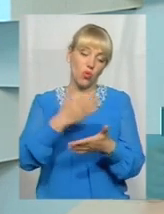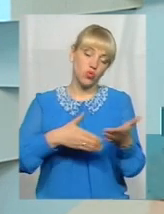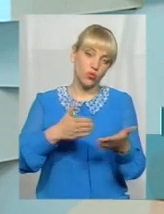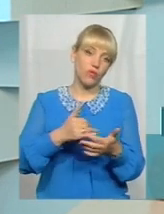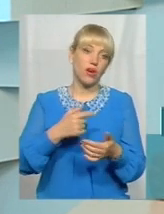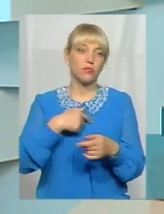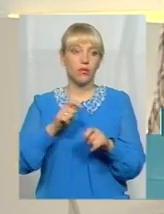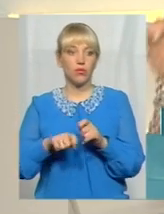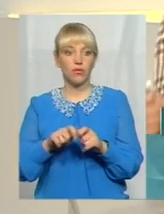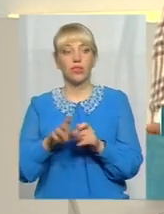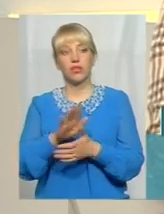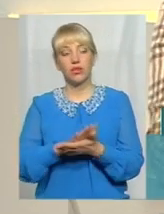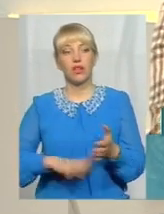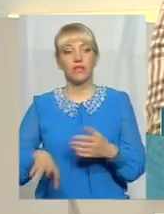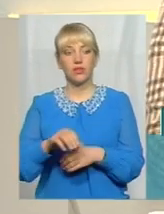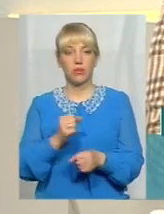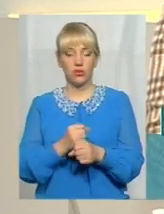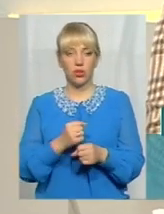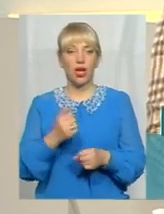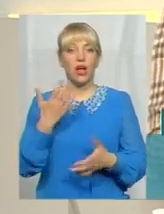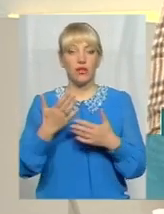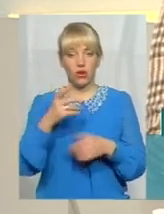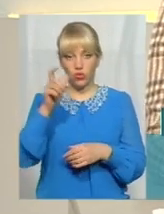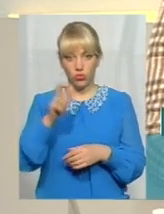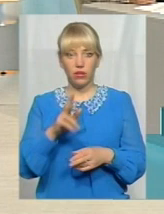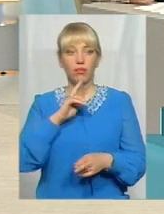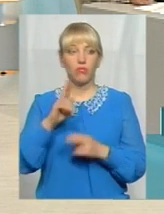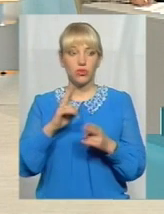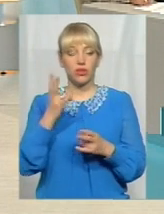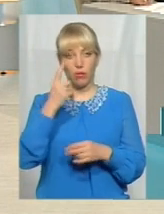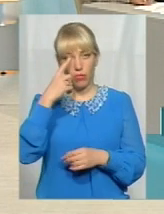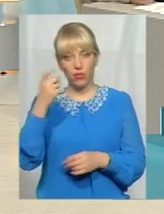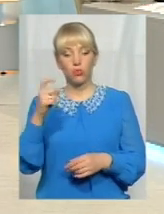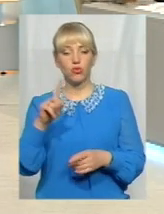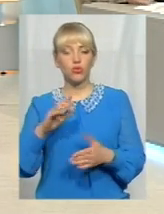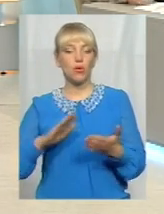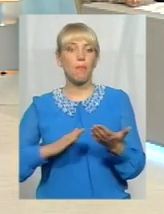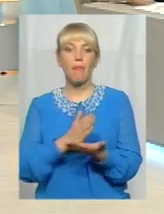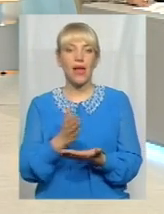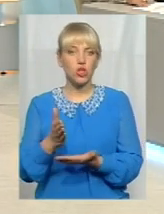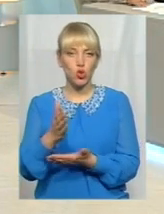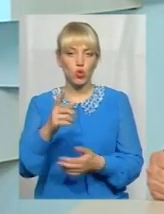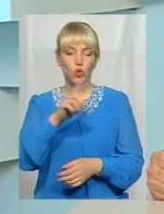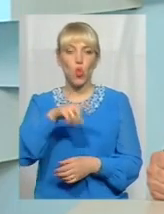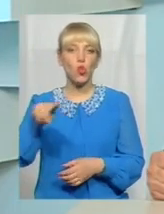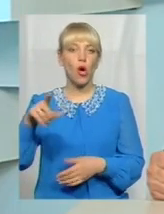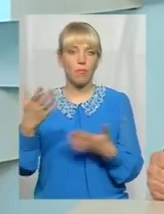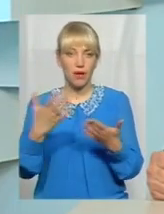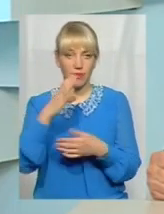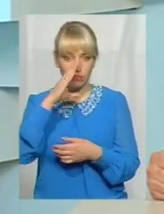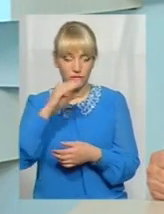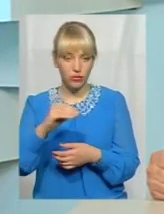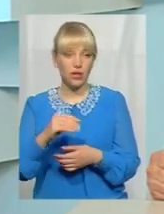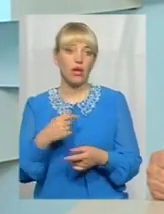і далі все працює. Тобто потрібно повідомити, що за маршрутом ви знали… обов'язково повідомляйте нам